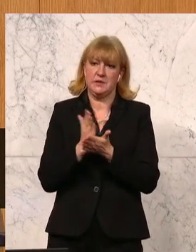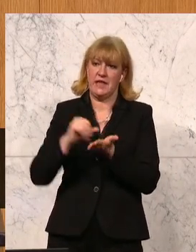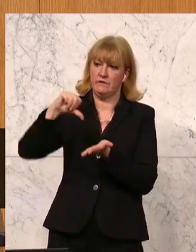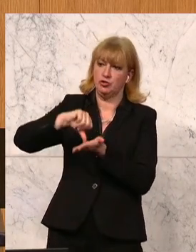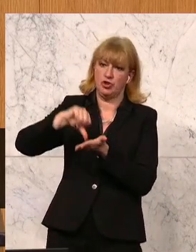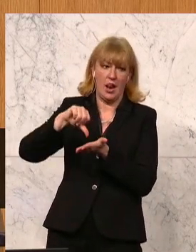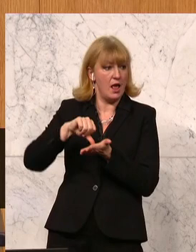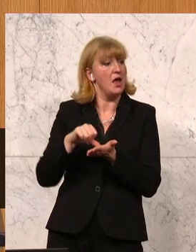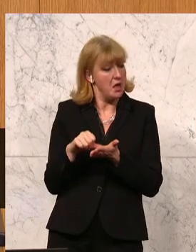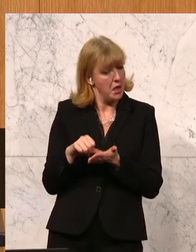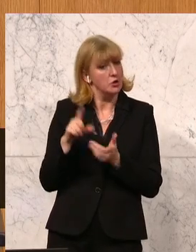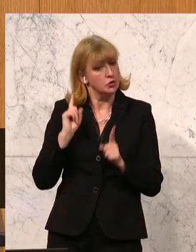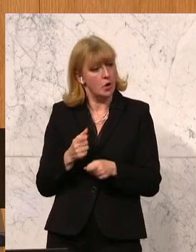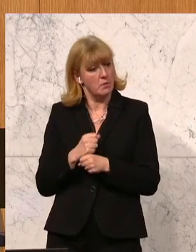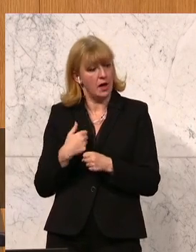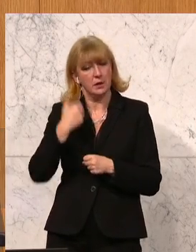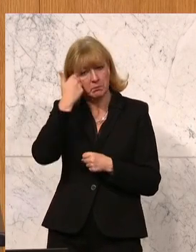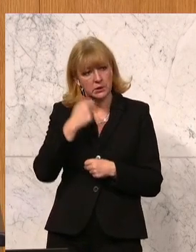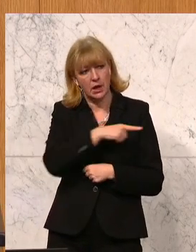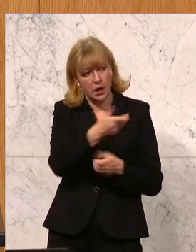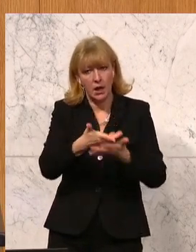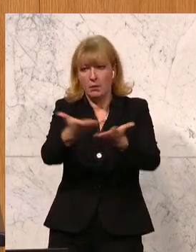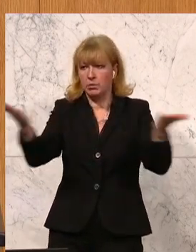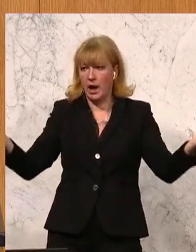durchführen soll. Ich bitte um breite Zustimmung.